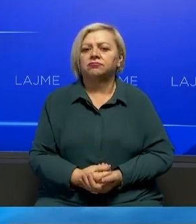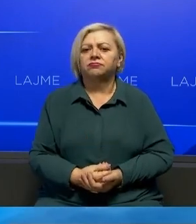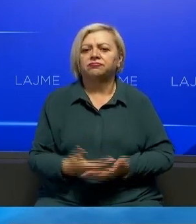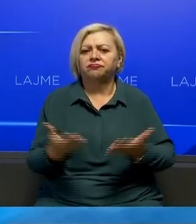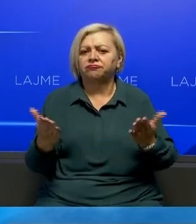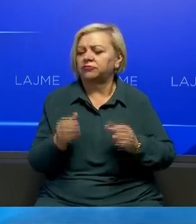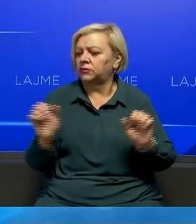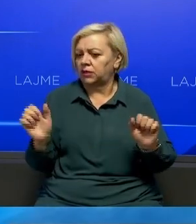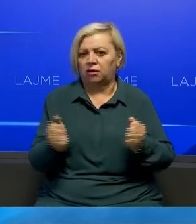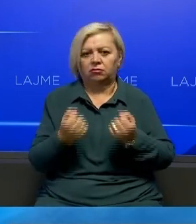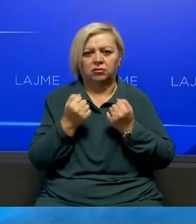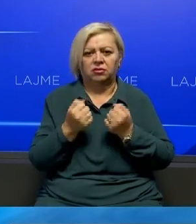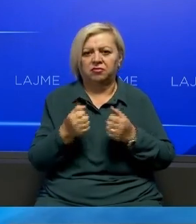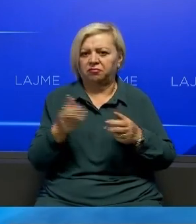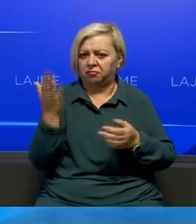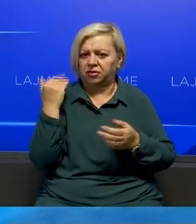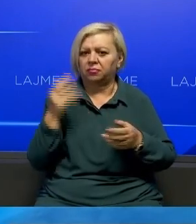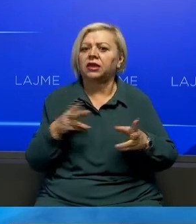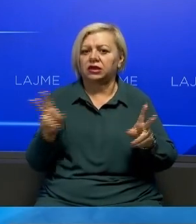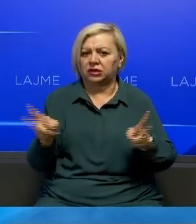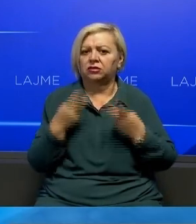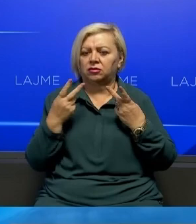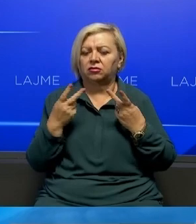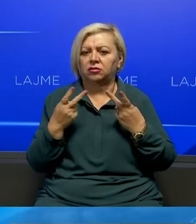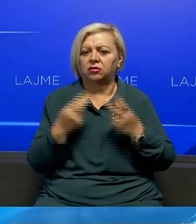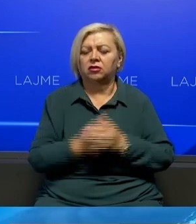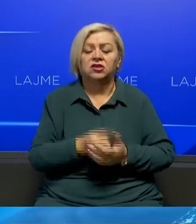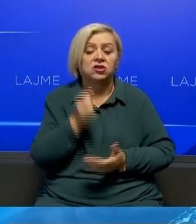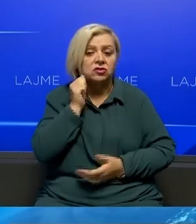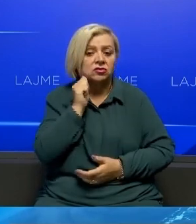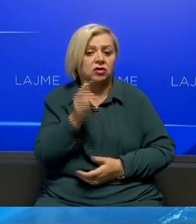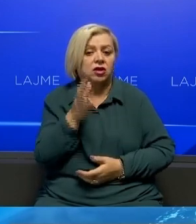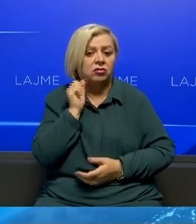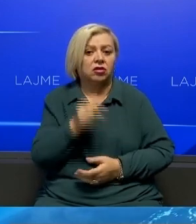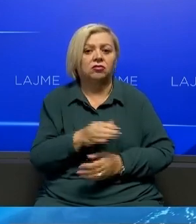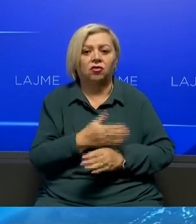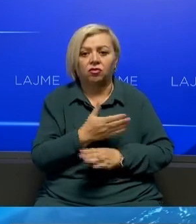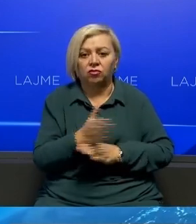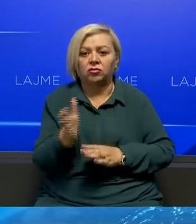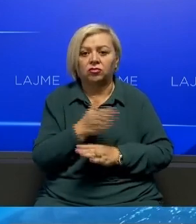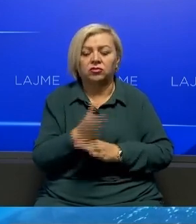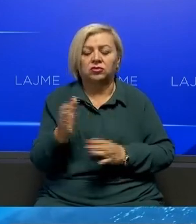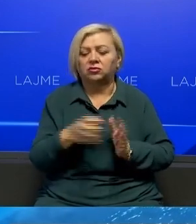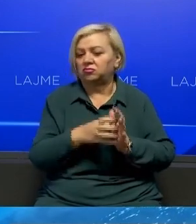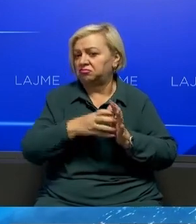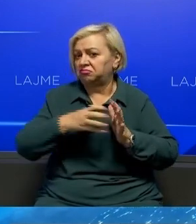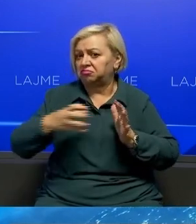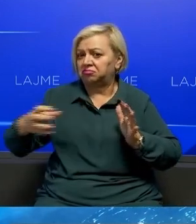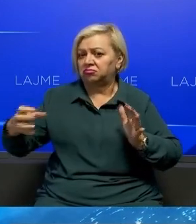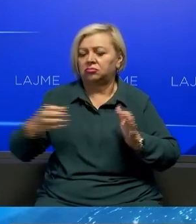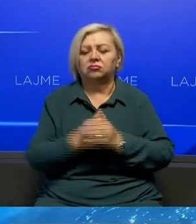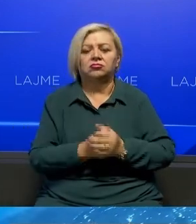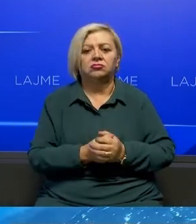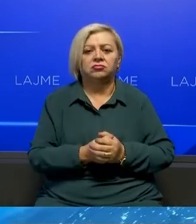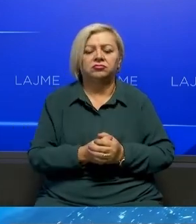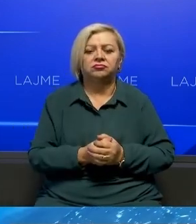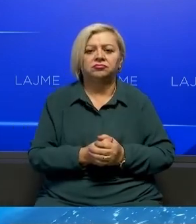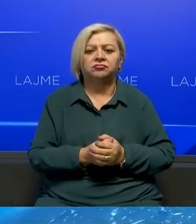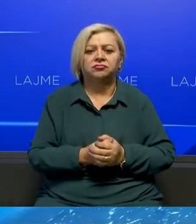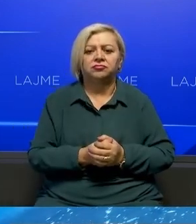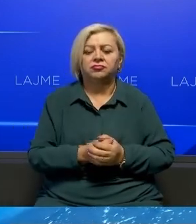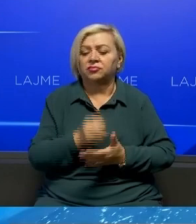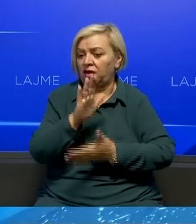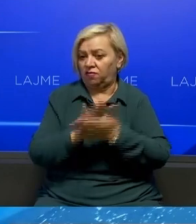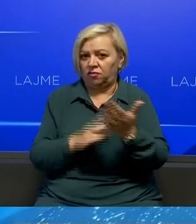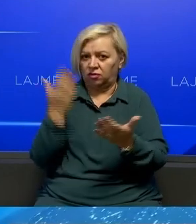marë, ma leta kohën. Qështë do të ditë qëka të vëndohet puna, zratët procesi, me pa